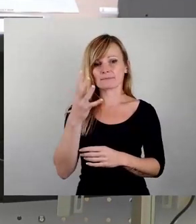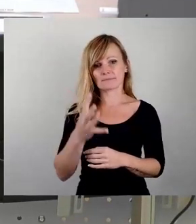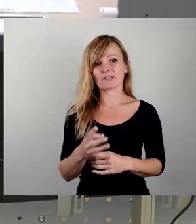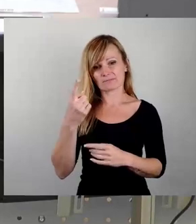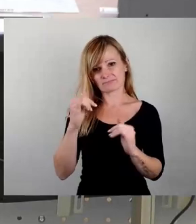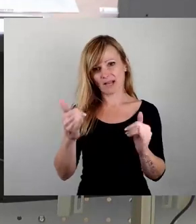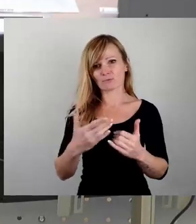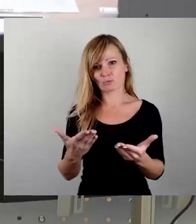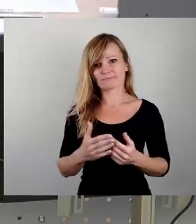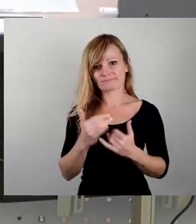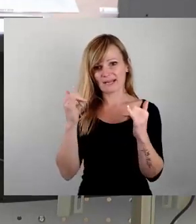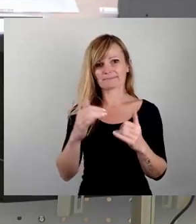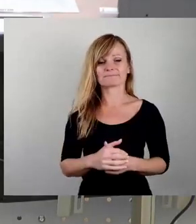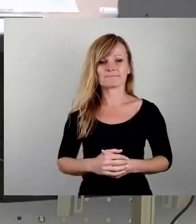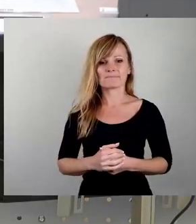Ja.